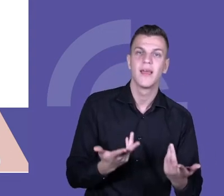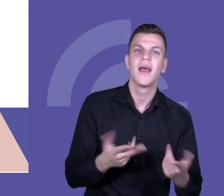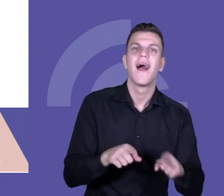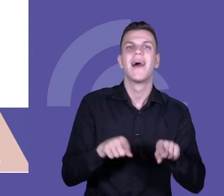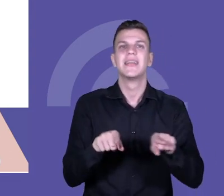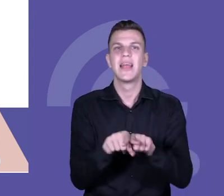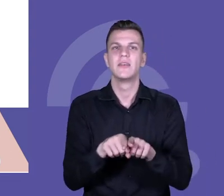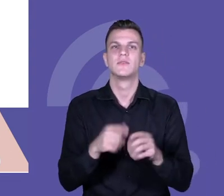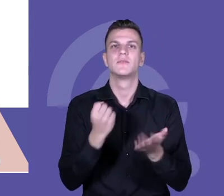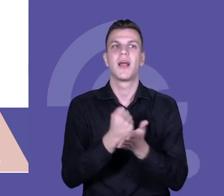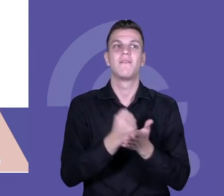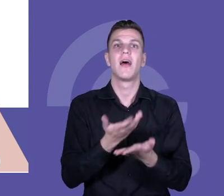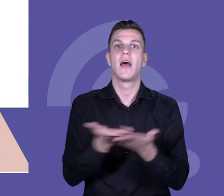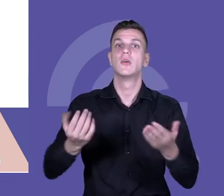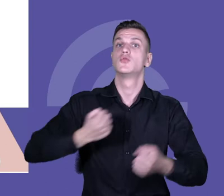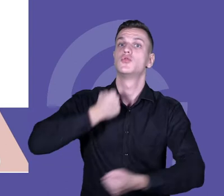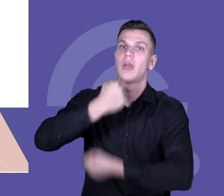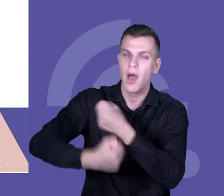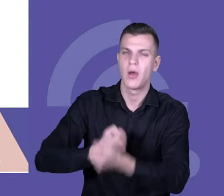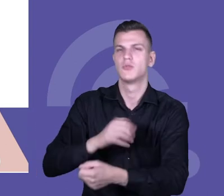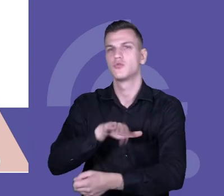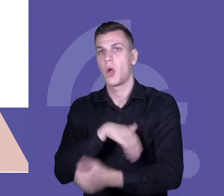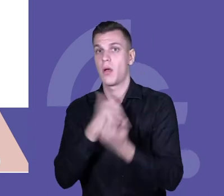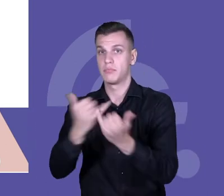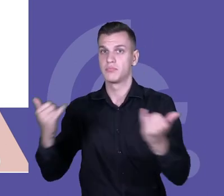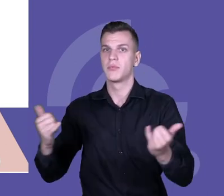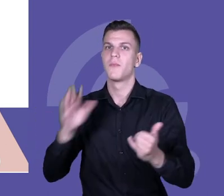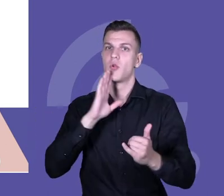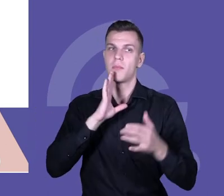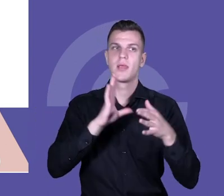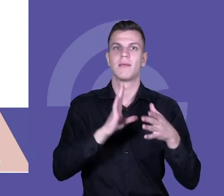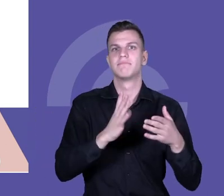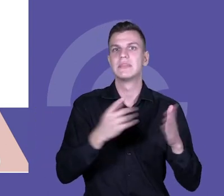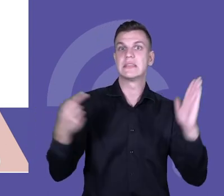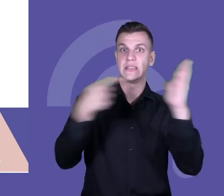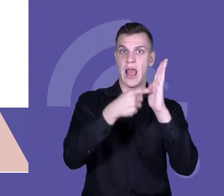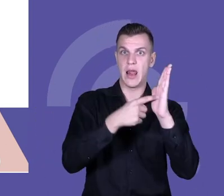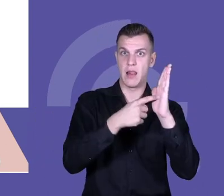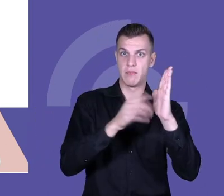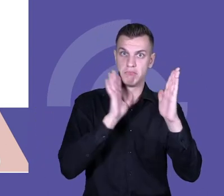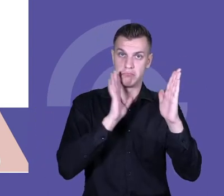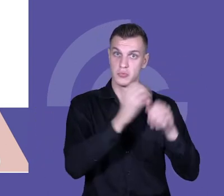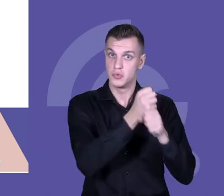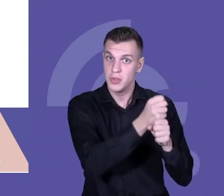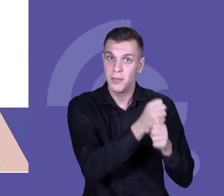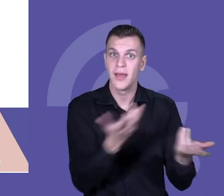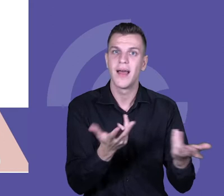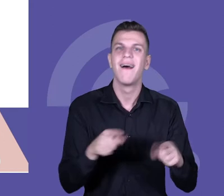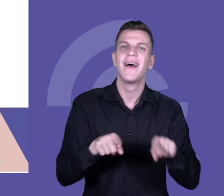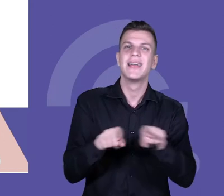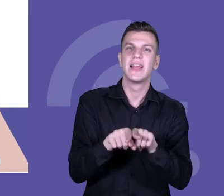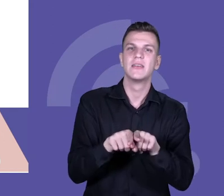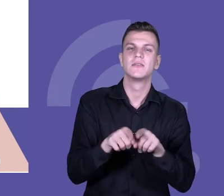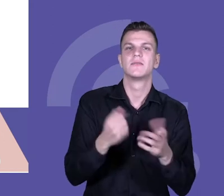także do działań wewnątrz każdej ze szkół. To było też pytanie o osiąganie wpływu i to na poziomie zarówno